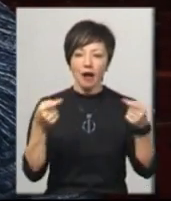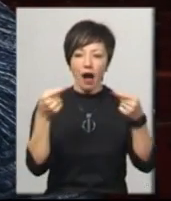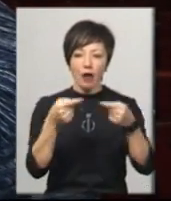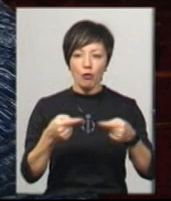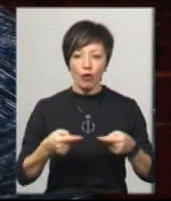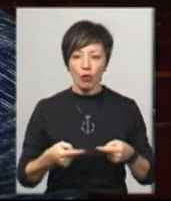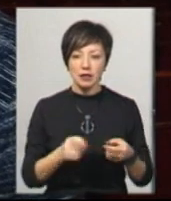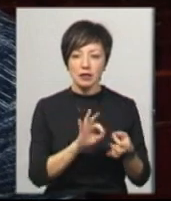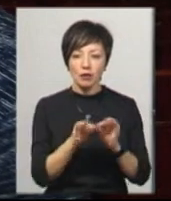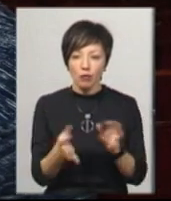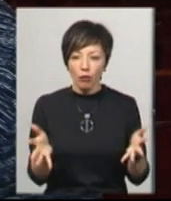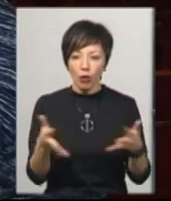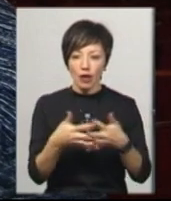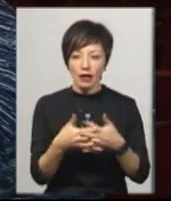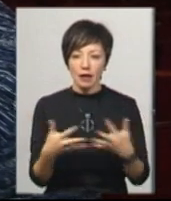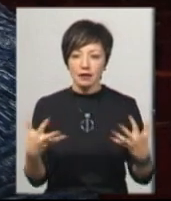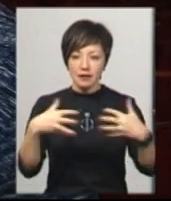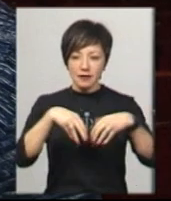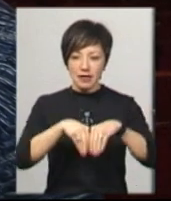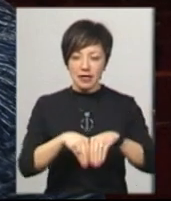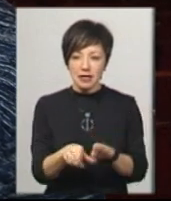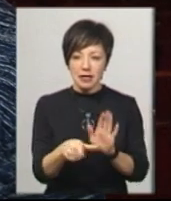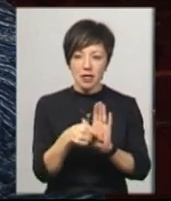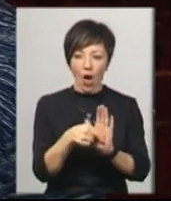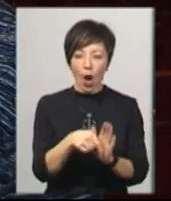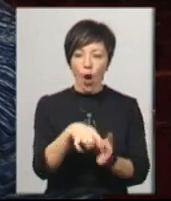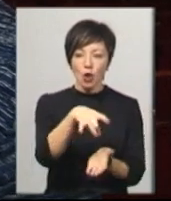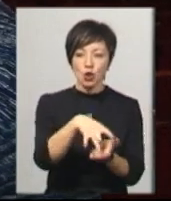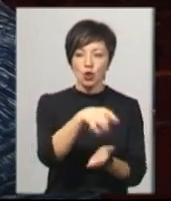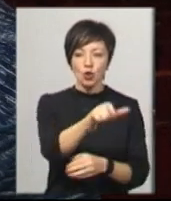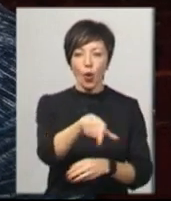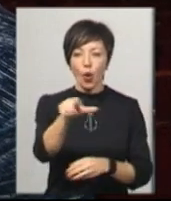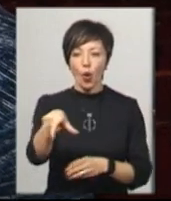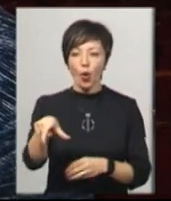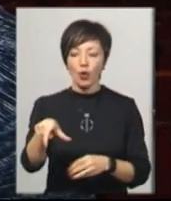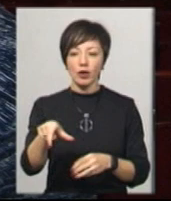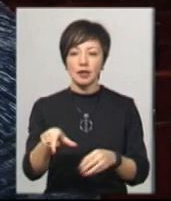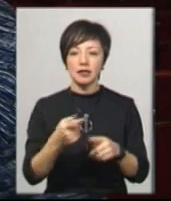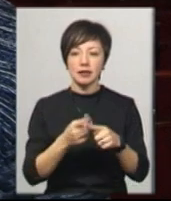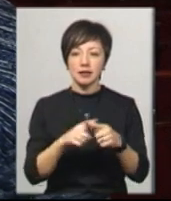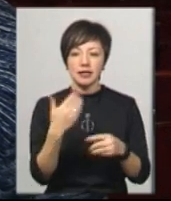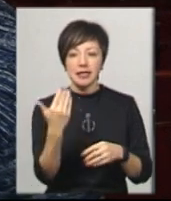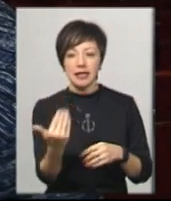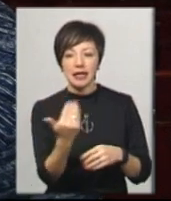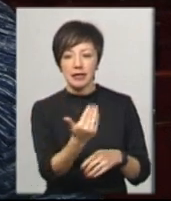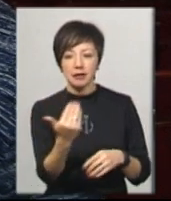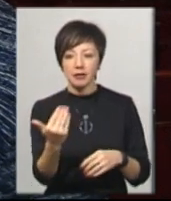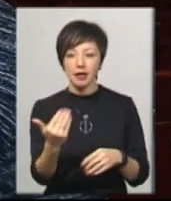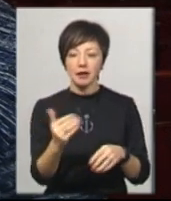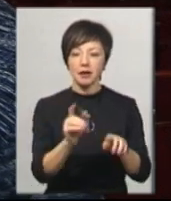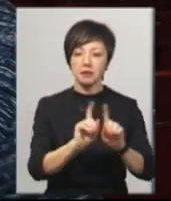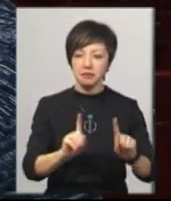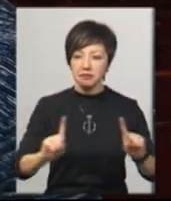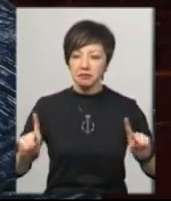поєднати в цілісність з солістами, з їхніми карколомними, скажімо так, співами